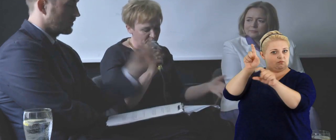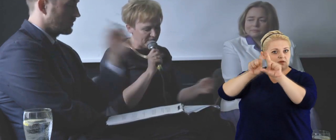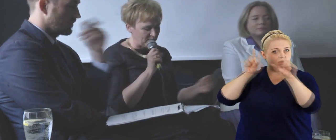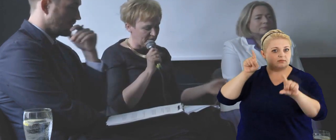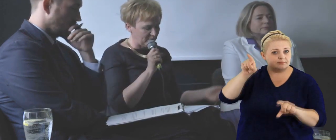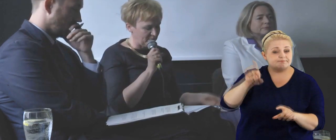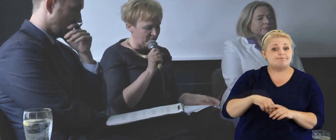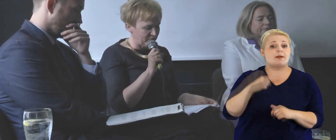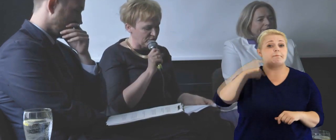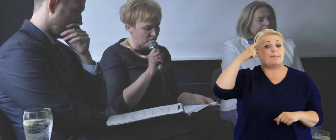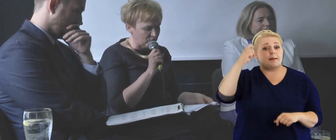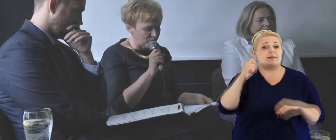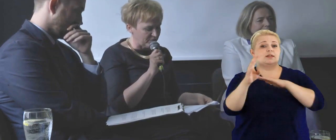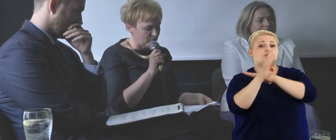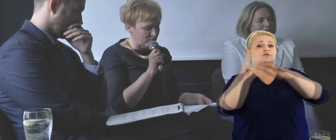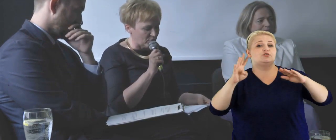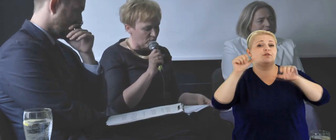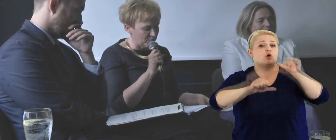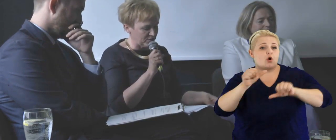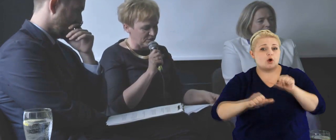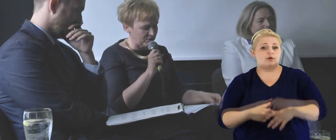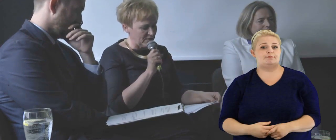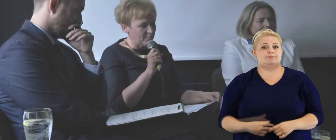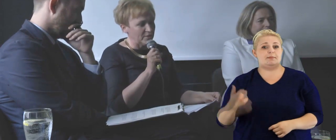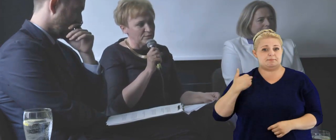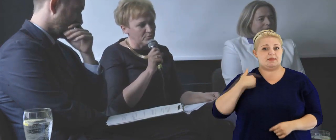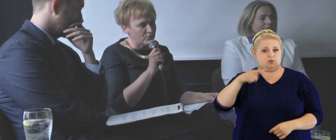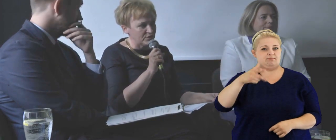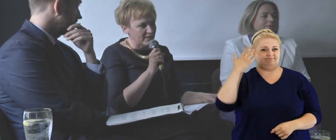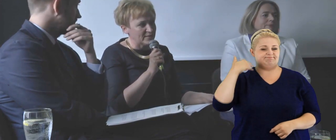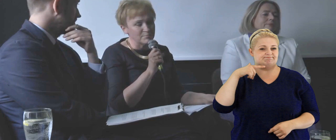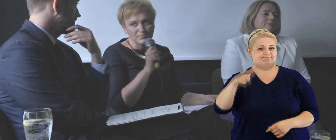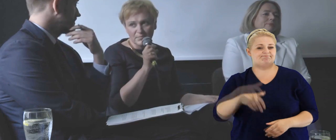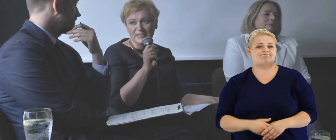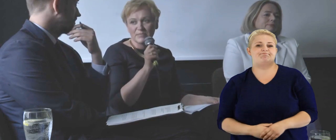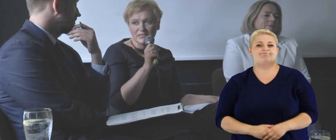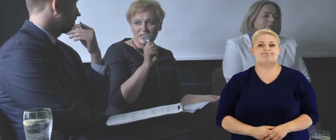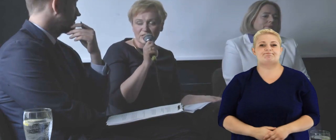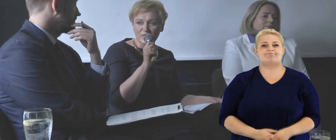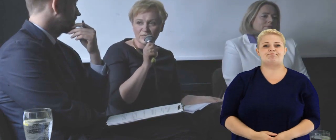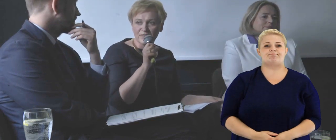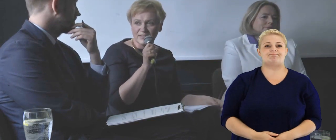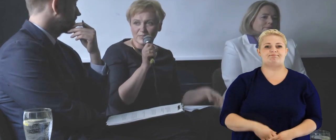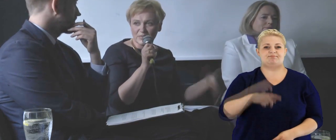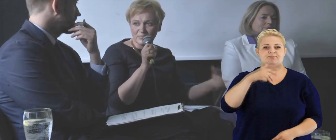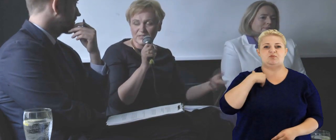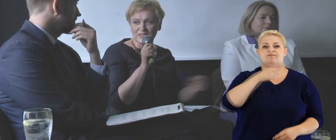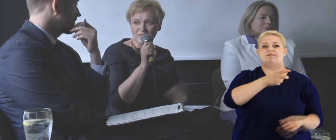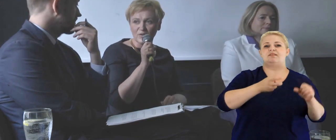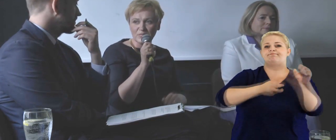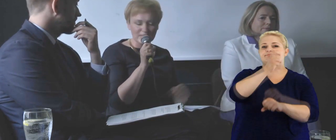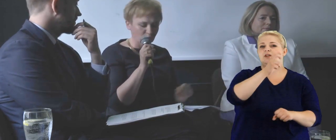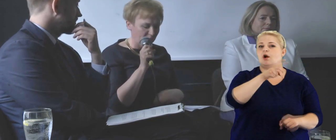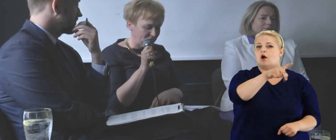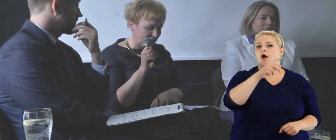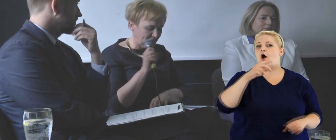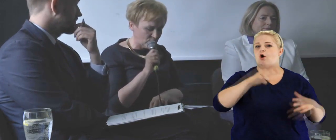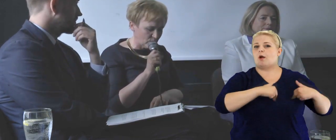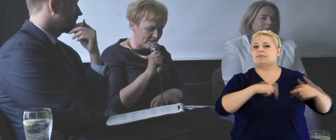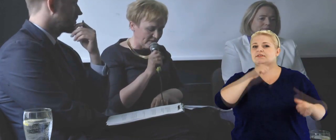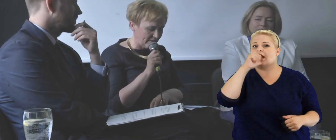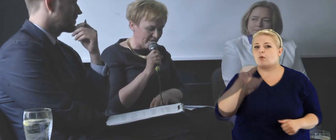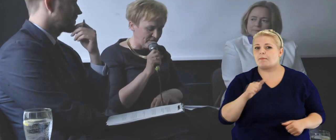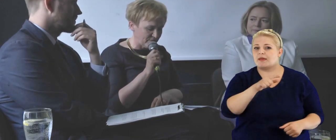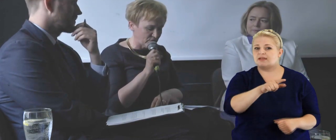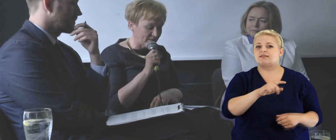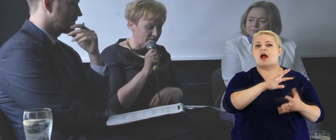Przypominam, że w 1999 roku przecież mieliśmy do czynienia z bezprecedensowym faktem dymisji Komisji Europejskiej